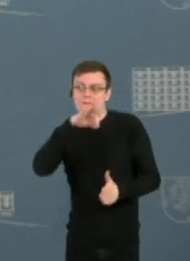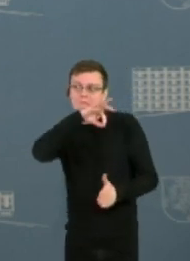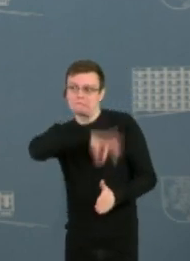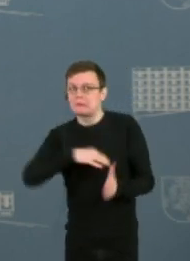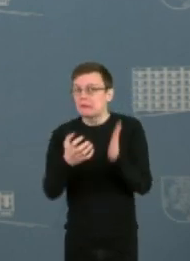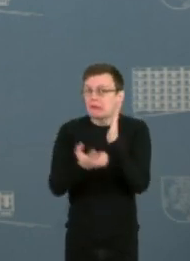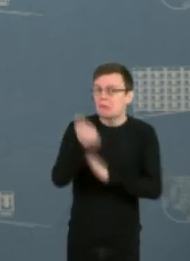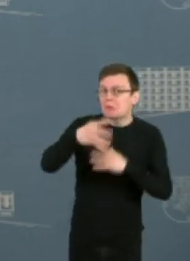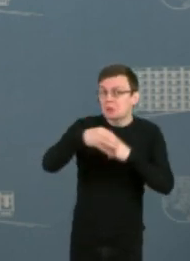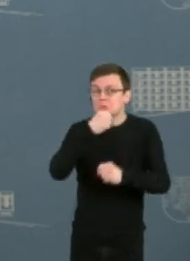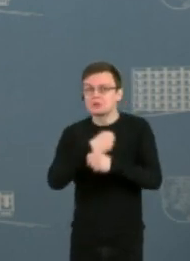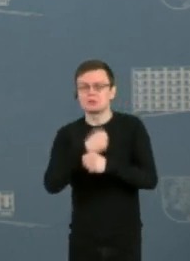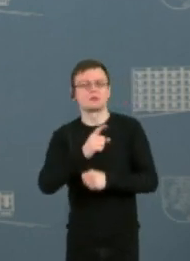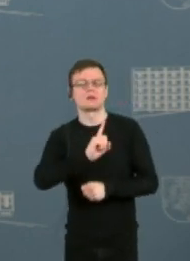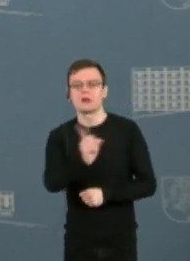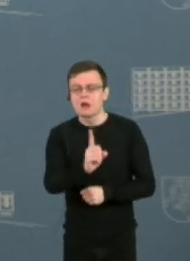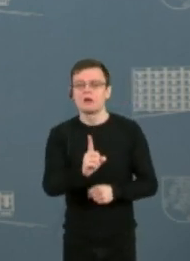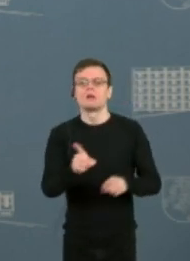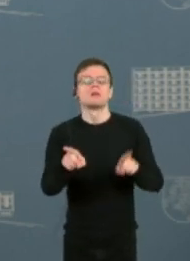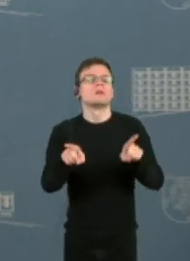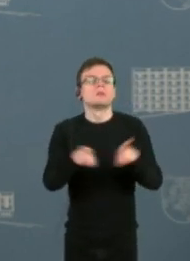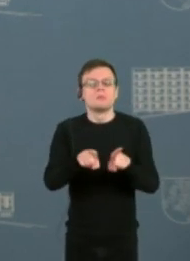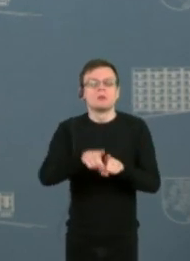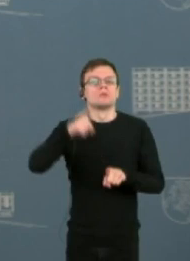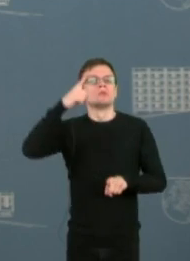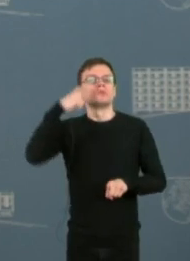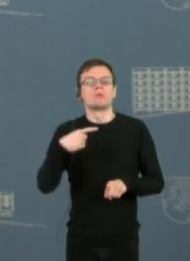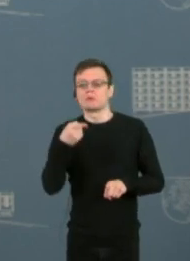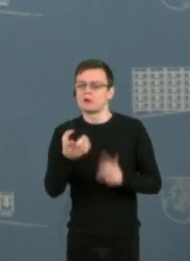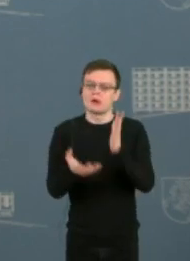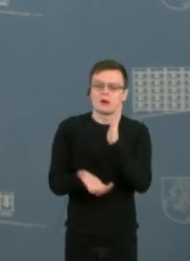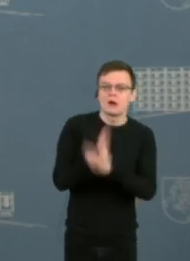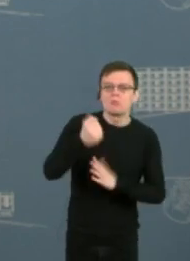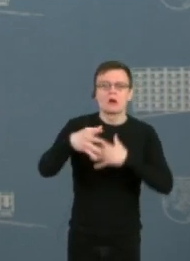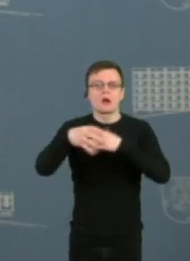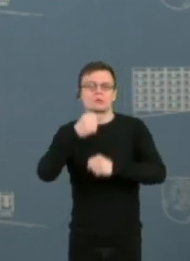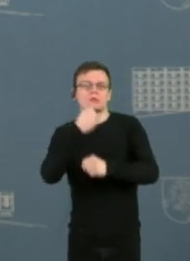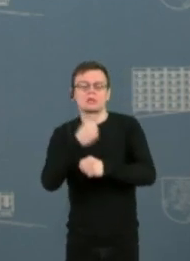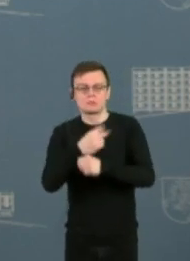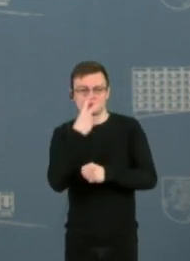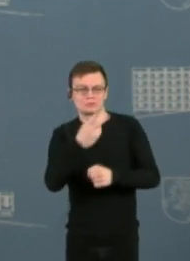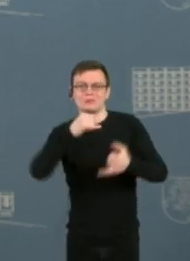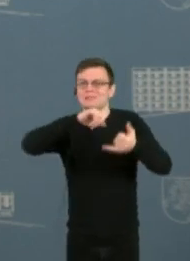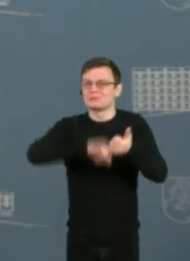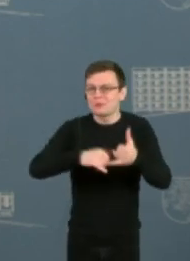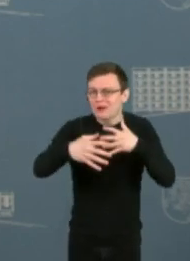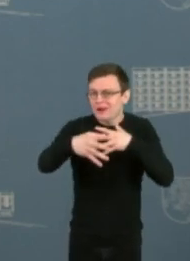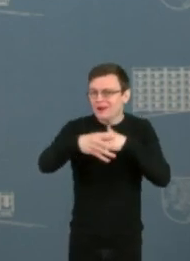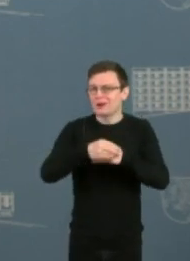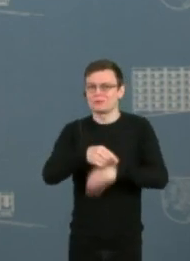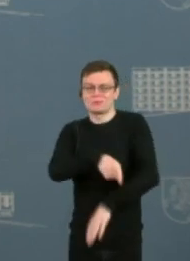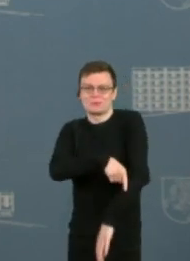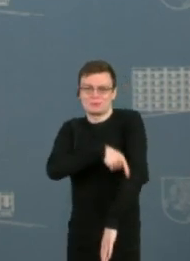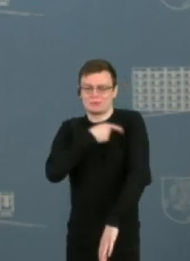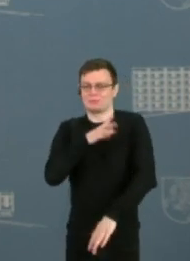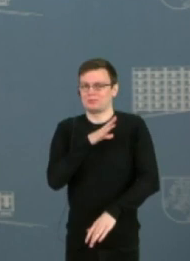iš tokio bendradarbiavimo, bet tai taip pat bendradarbiaudame, atsižvelgėme į istoriją, į mūsų bendrą istoriją.